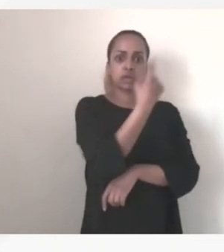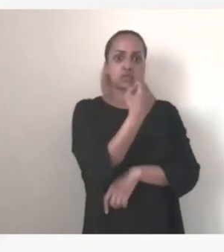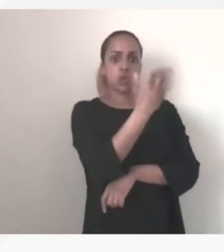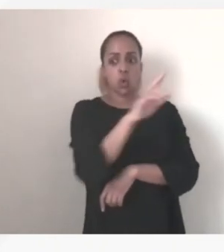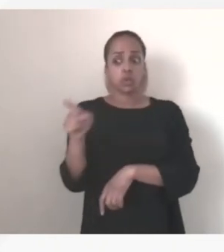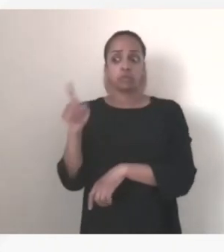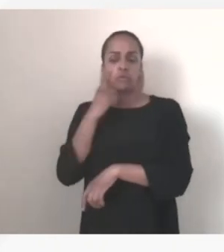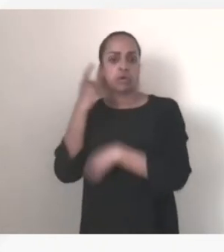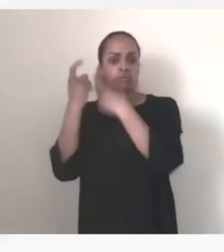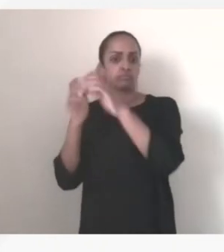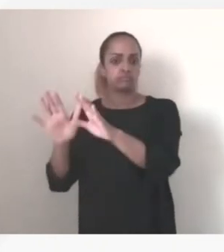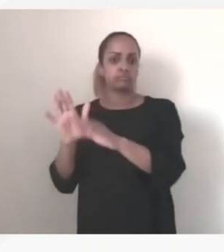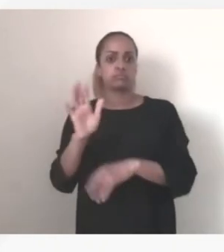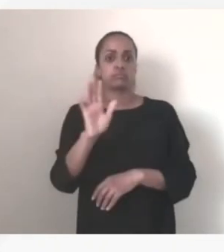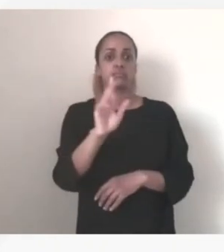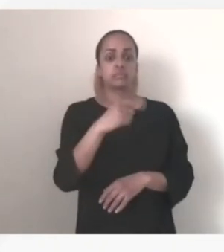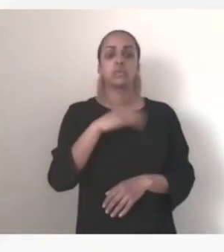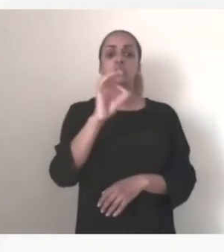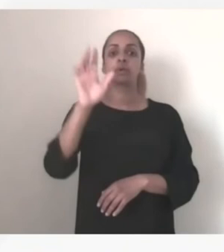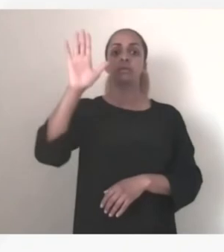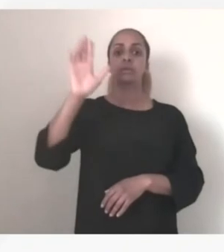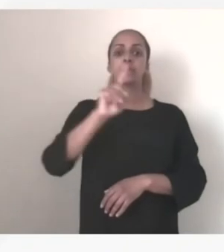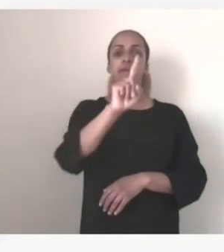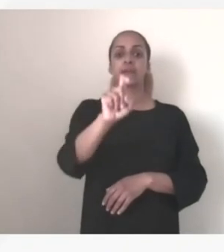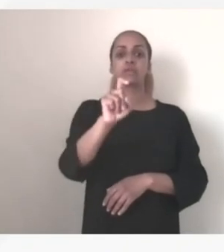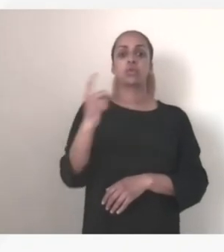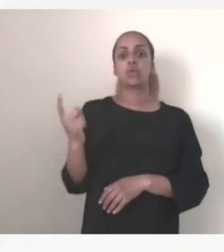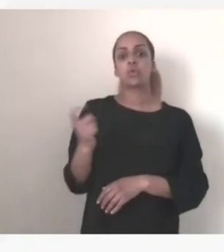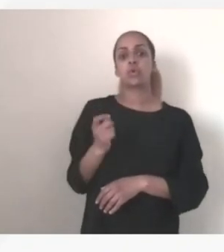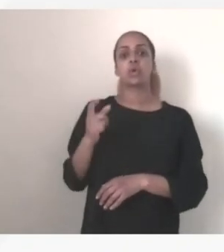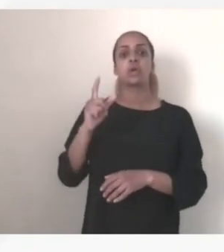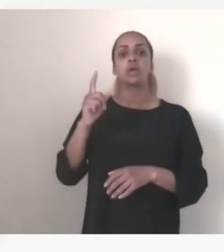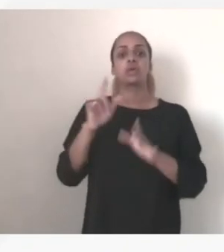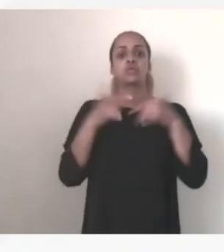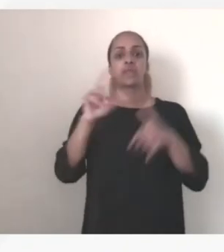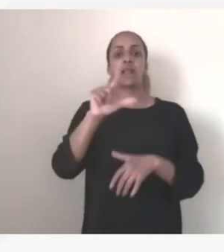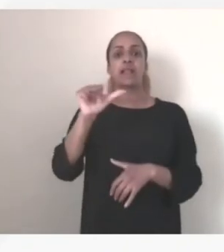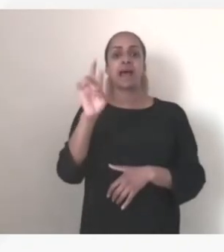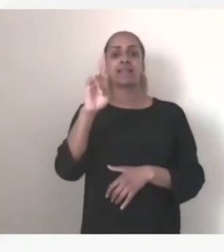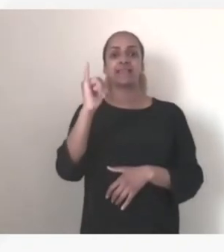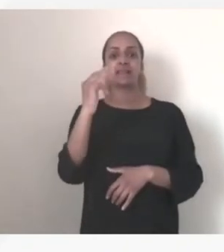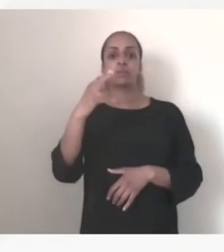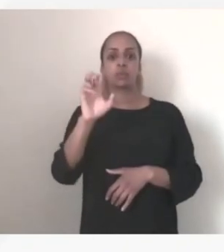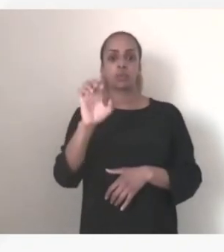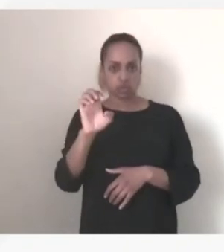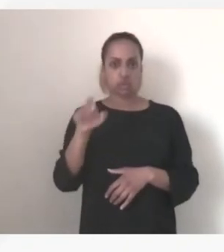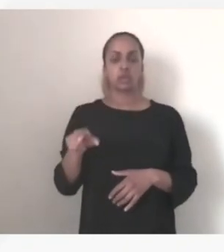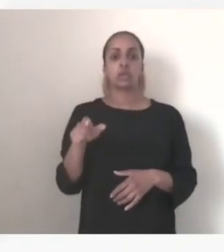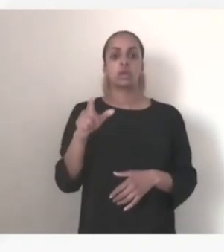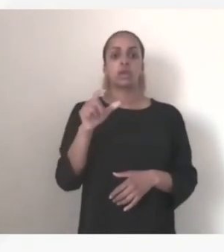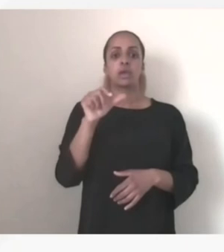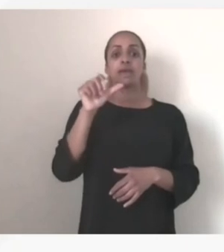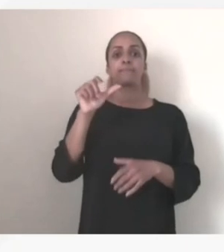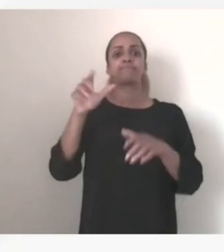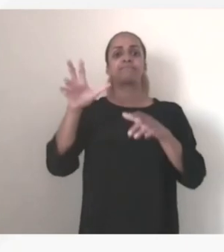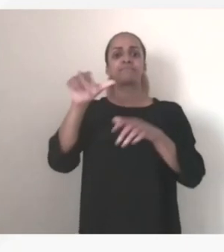oui j'ai une question sur Twitter de Pierre Manière de la tribune vous avez bien demandé à l'Annecy et l'ARCEP de cartographier les réseaux